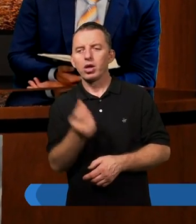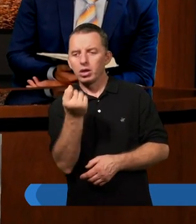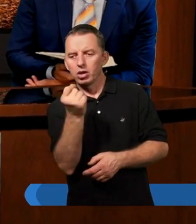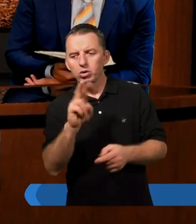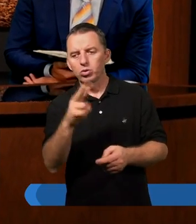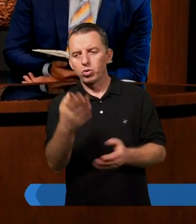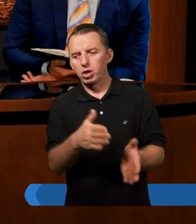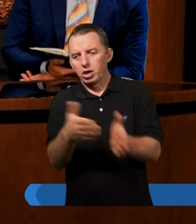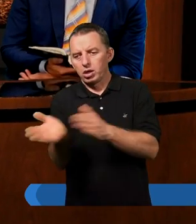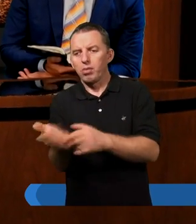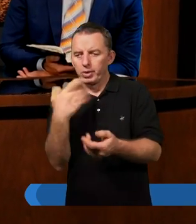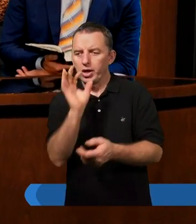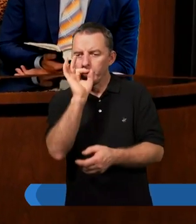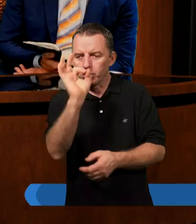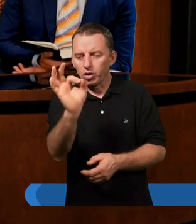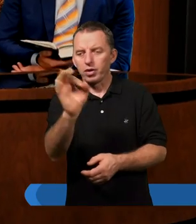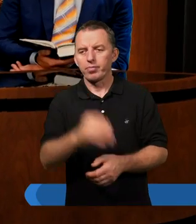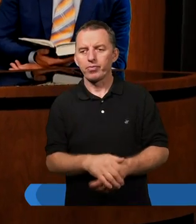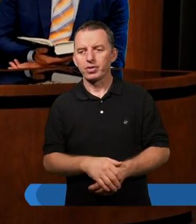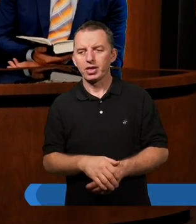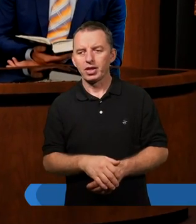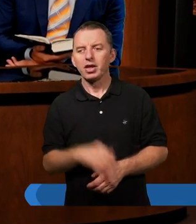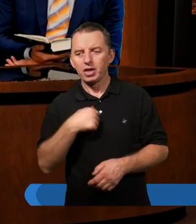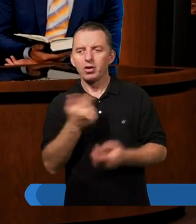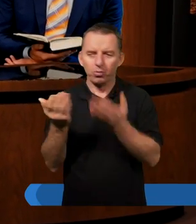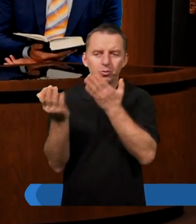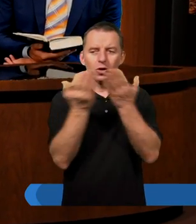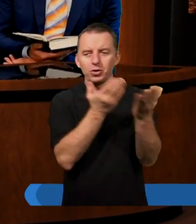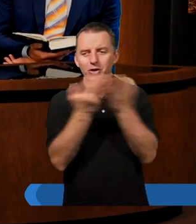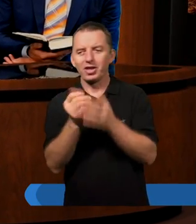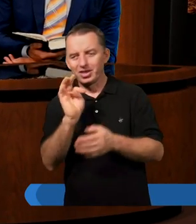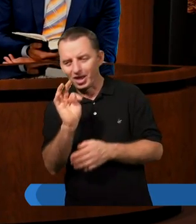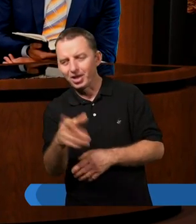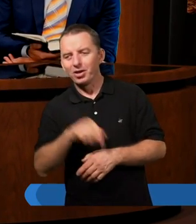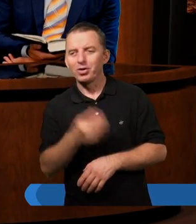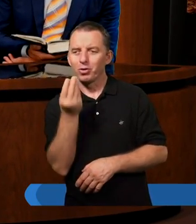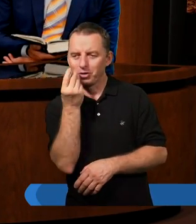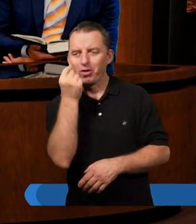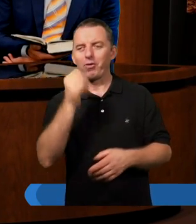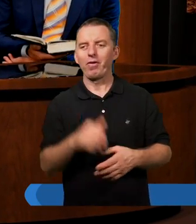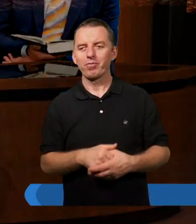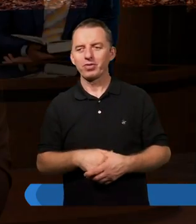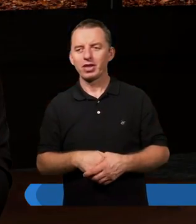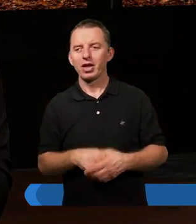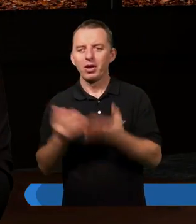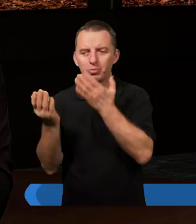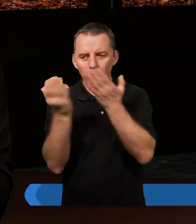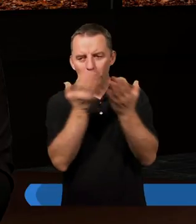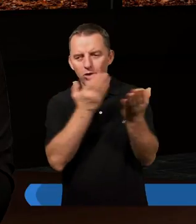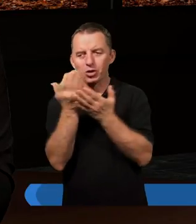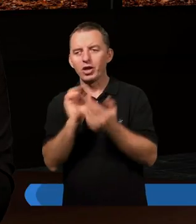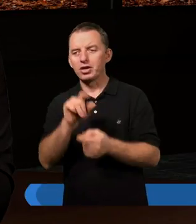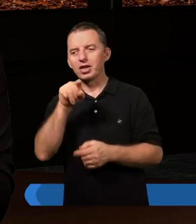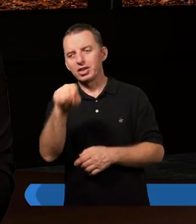drugiej strony. Bardzo dobrze. No, bo ja jak to przeczytałam, to tak się ucieszyłam. Bo przeczytałam o tym, że